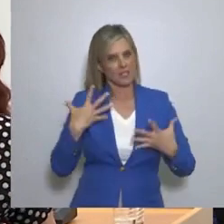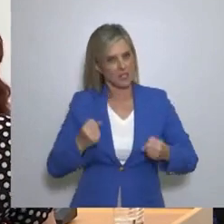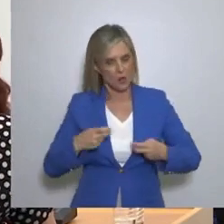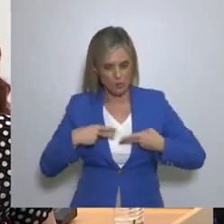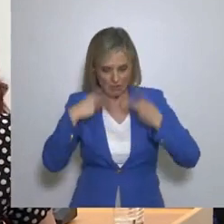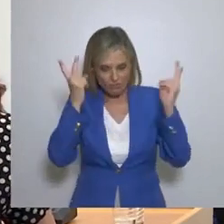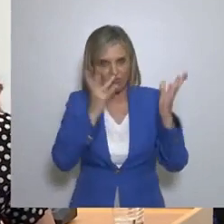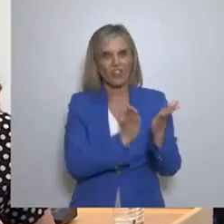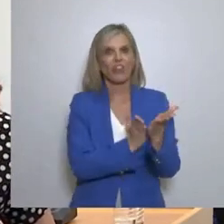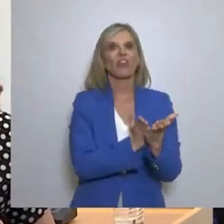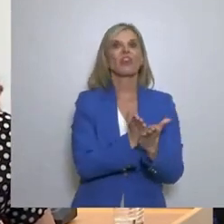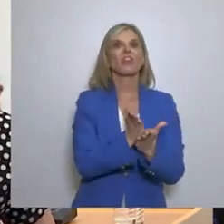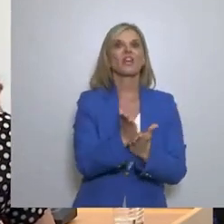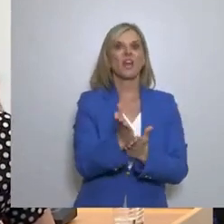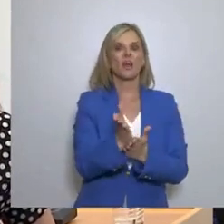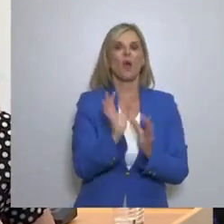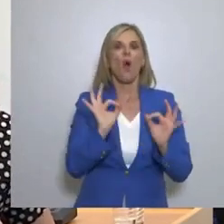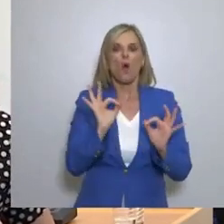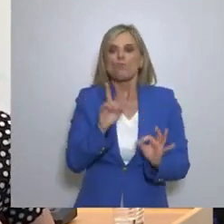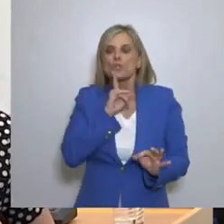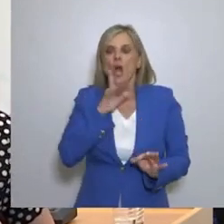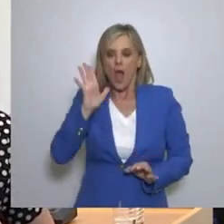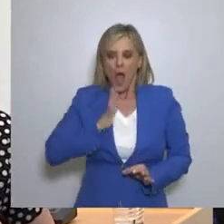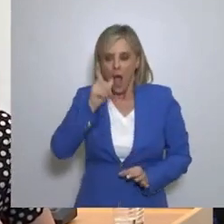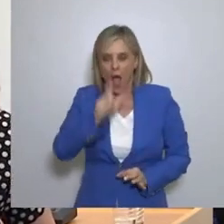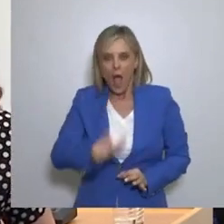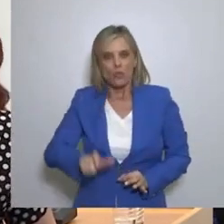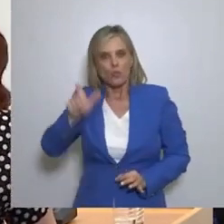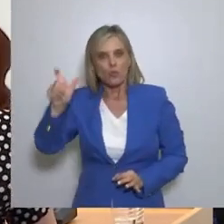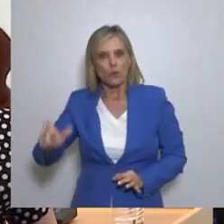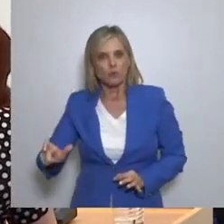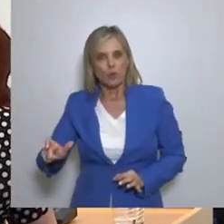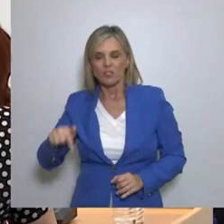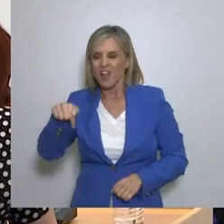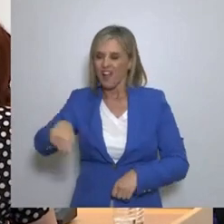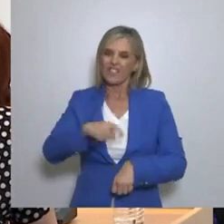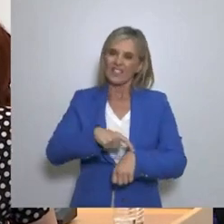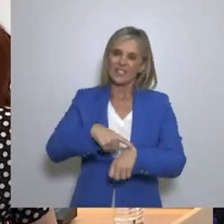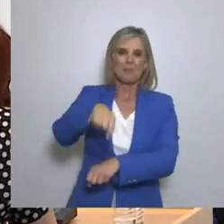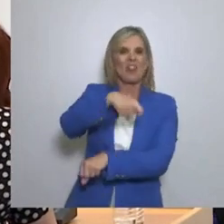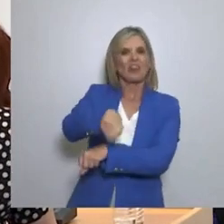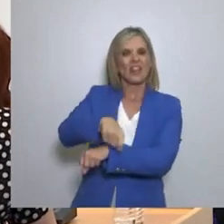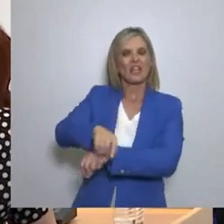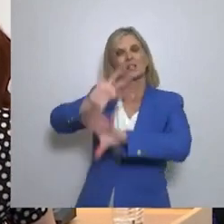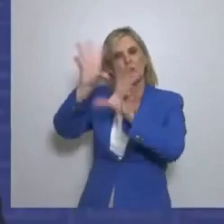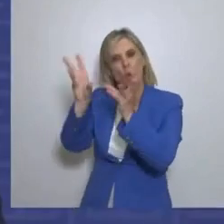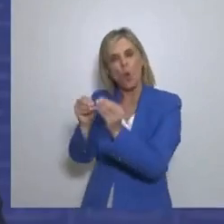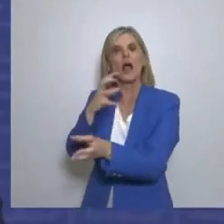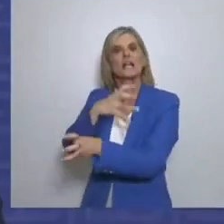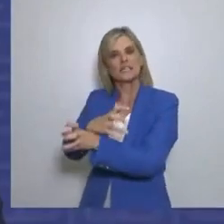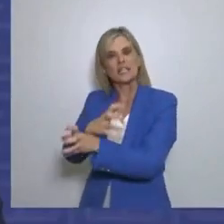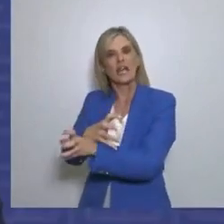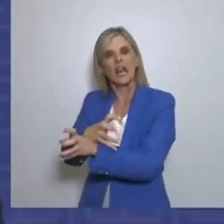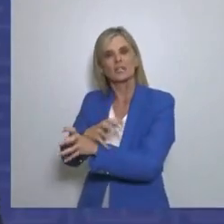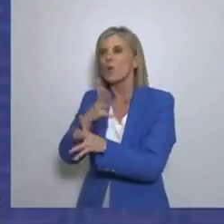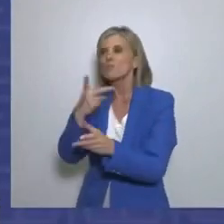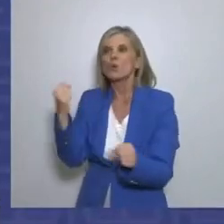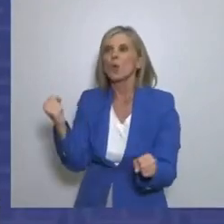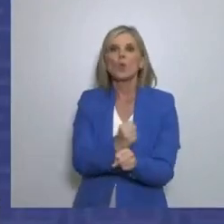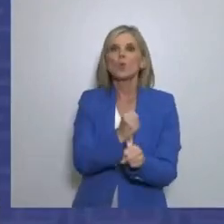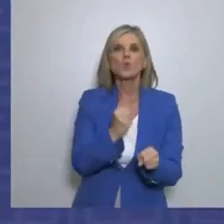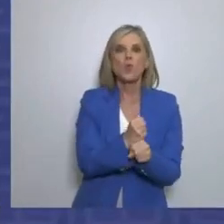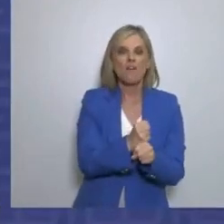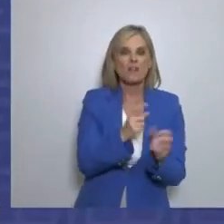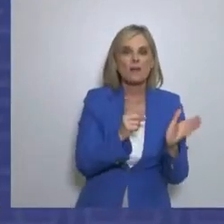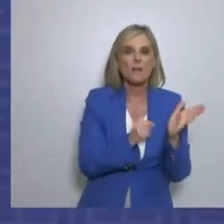ίδια μας τικτήση Είναι η ίδια μας η φυσιολογία Άρα σήμερα έχουμε ένα δικαστικό σώμα Το οποίο θα πρέπει να ανοιχνεύει